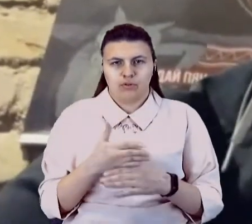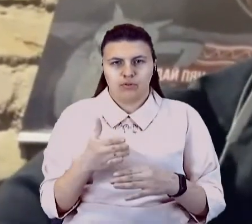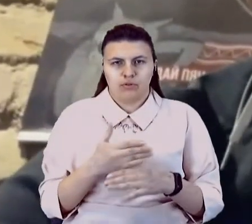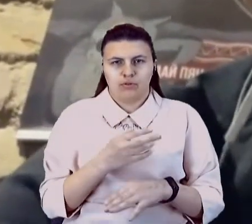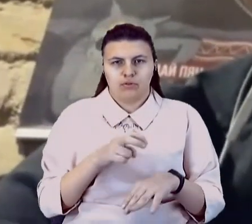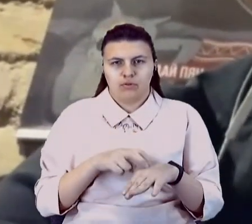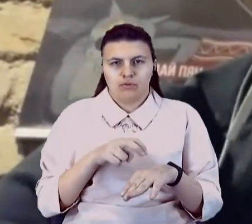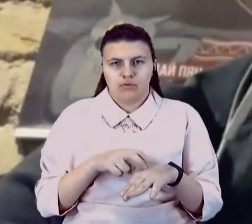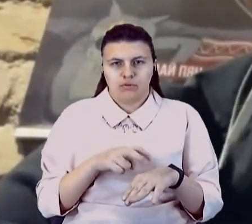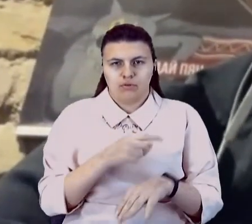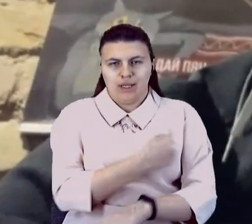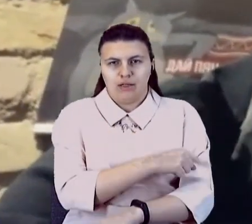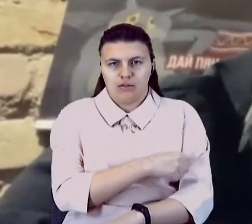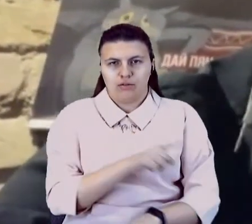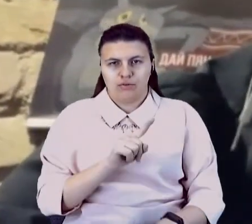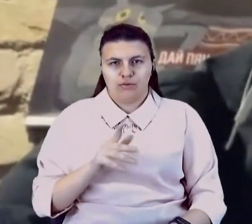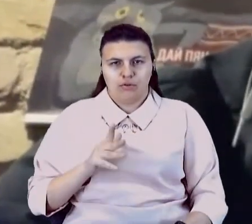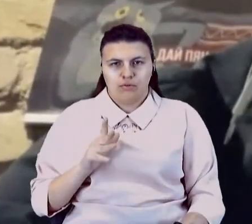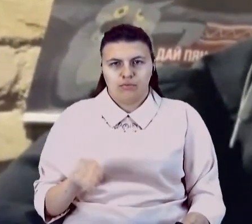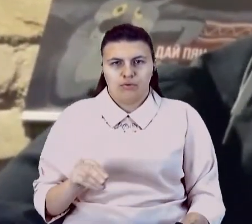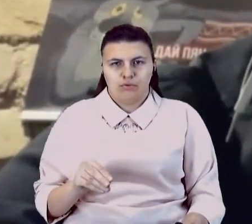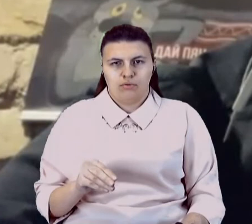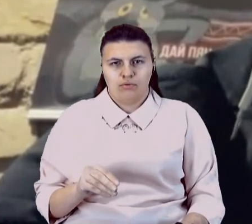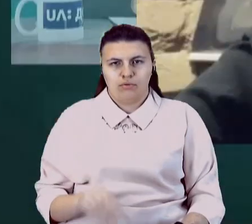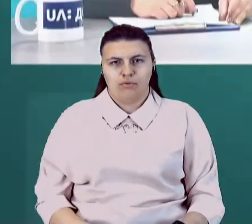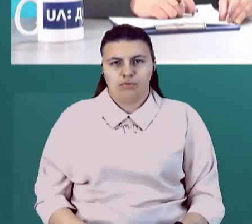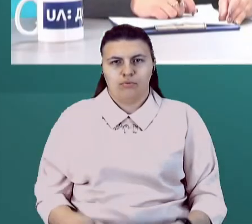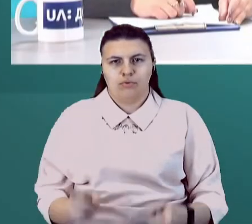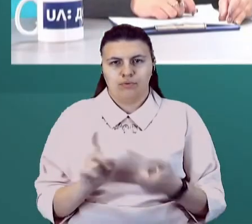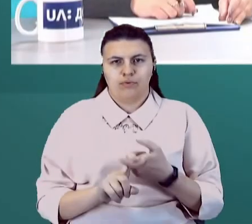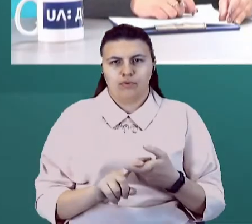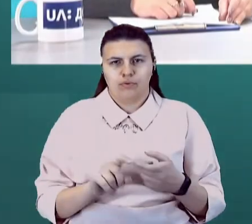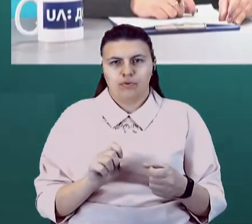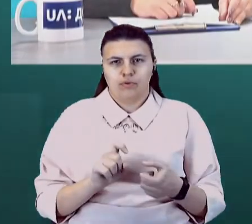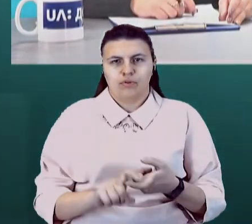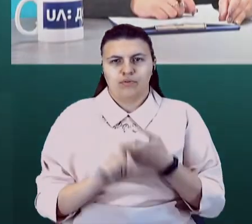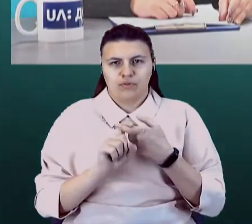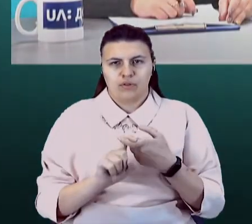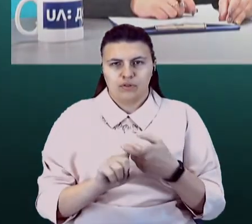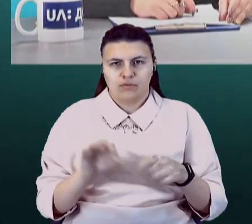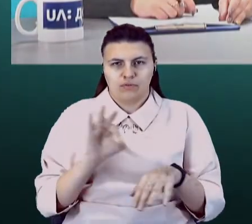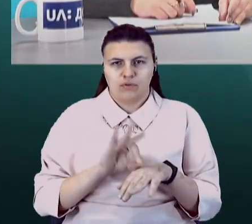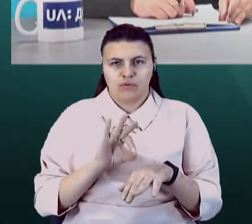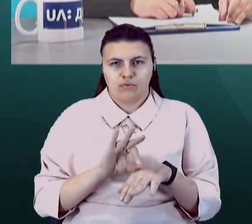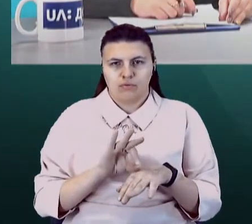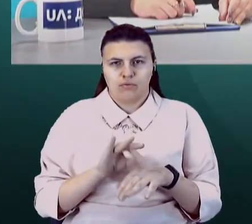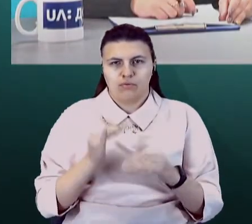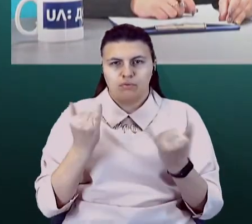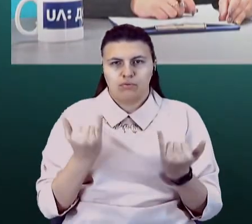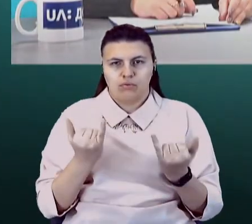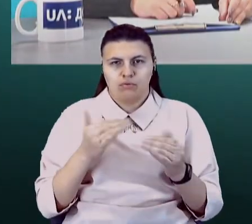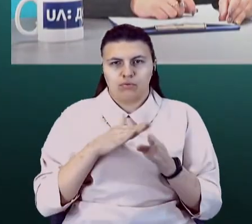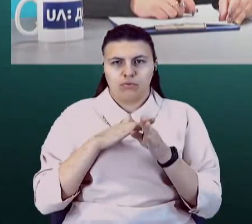яке не було жодним чином пов'язане із інфекційними хворобами, зараз заповнене